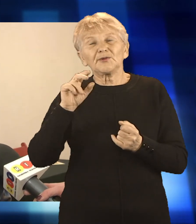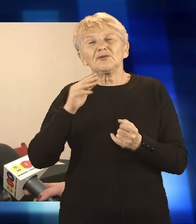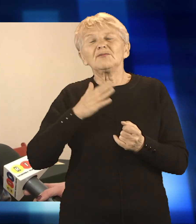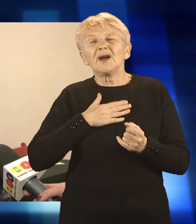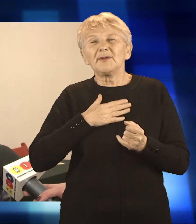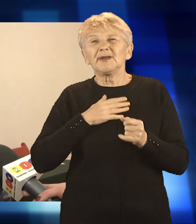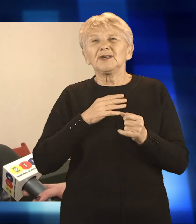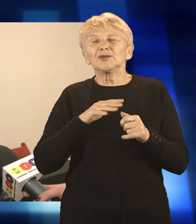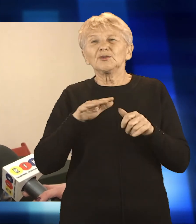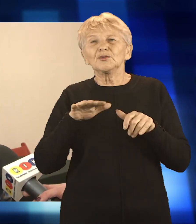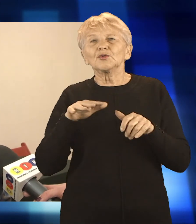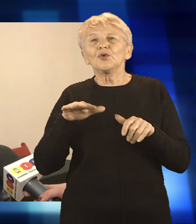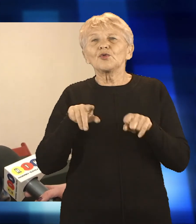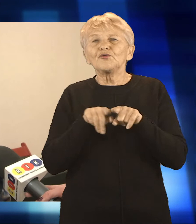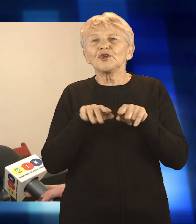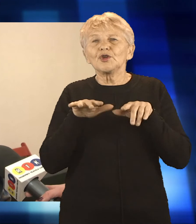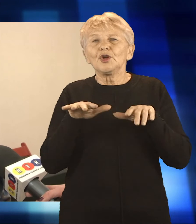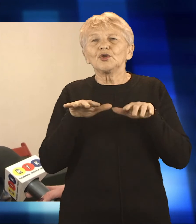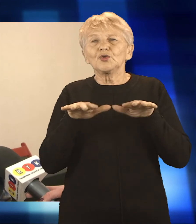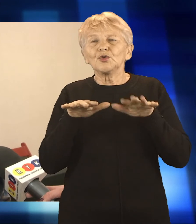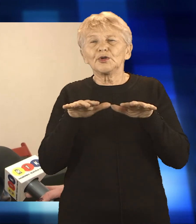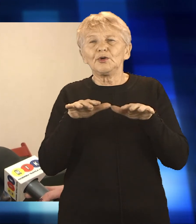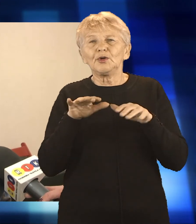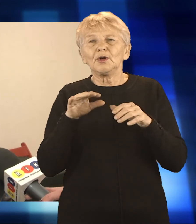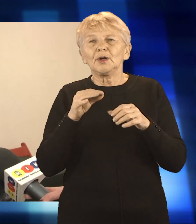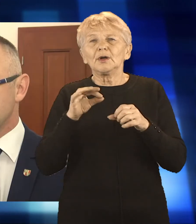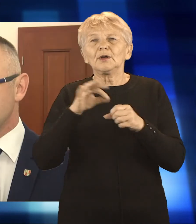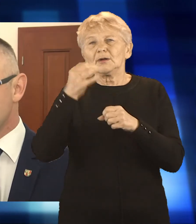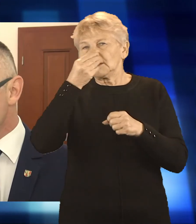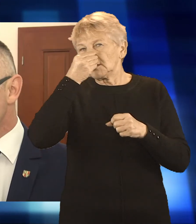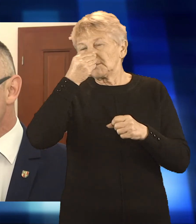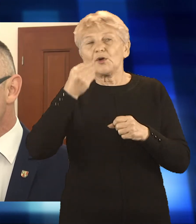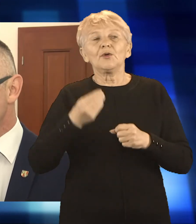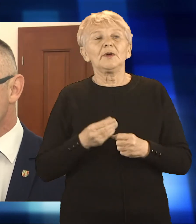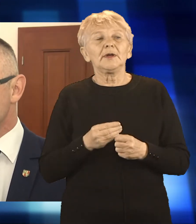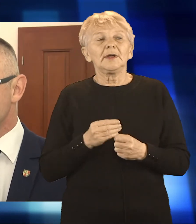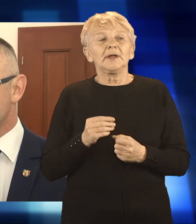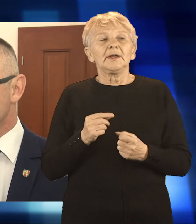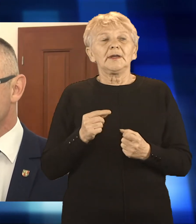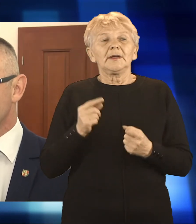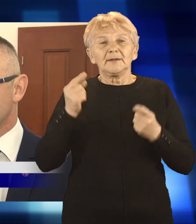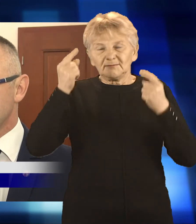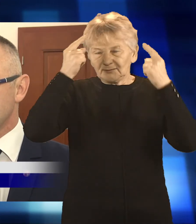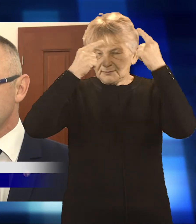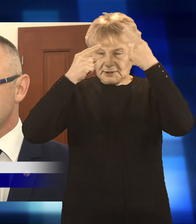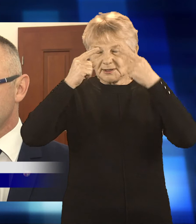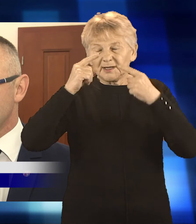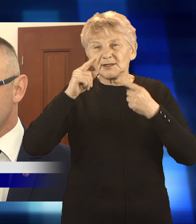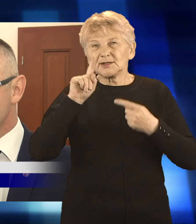Raciborza, także myślę, że mogło być na pewno lepiej. Mnie się osobiście wydaje, że uświadomienie